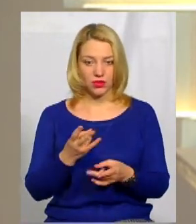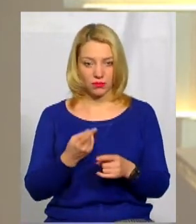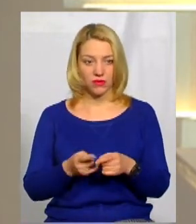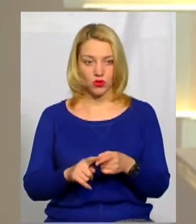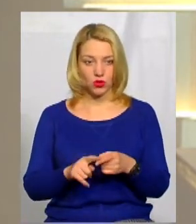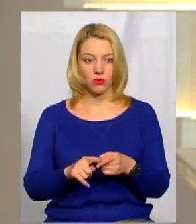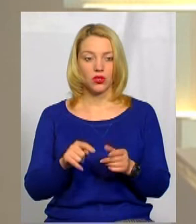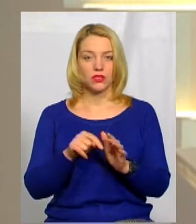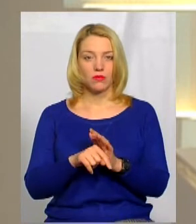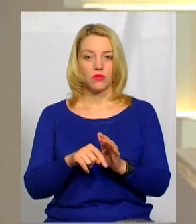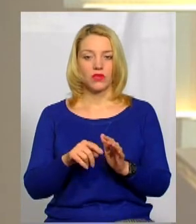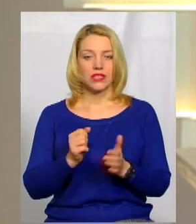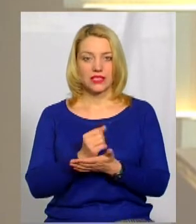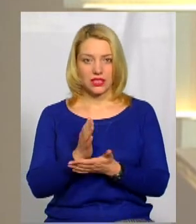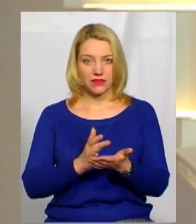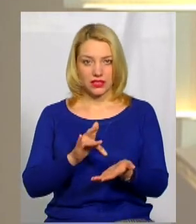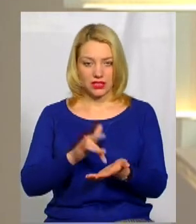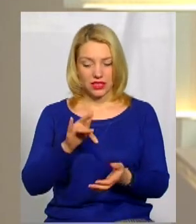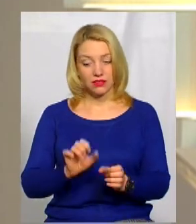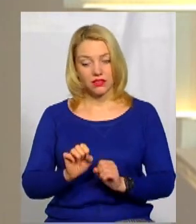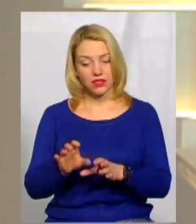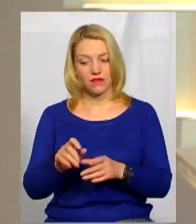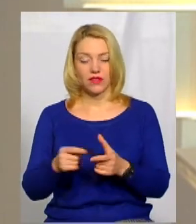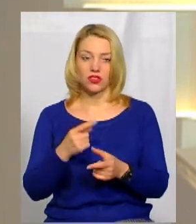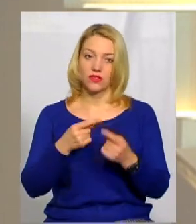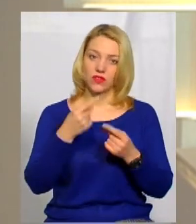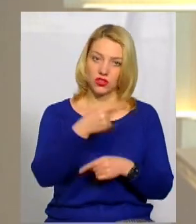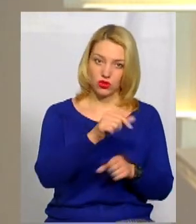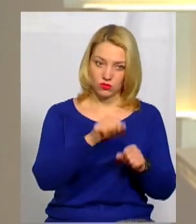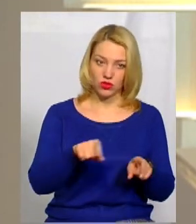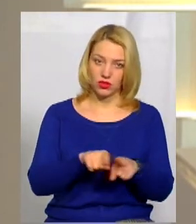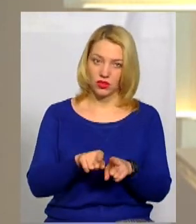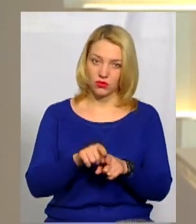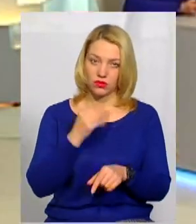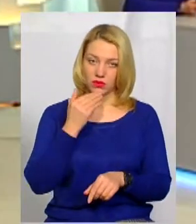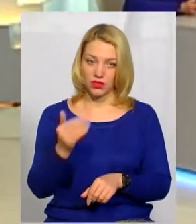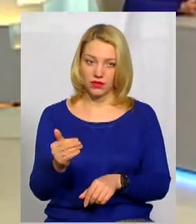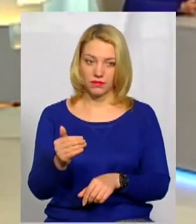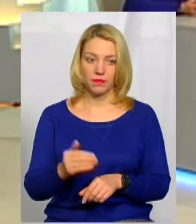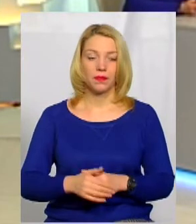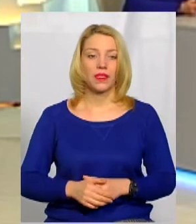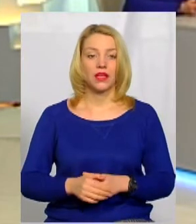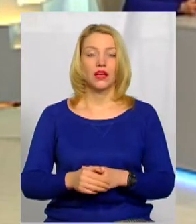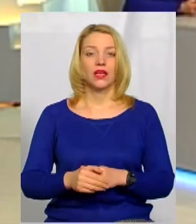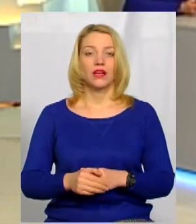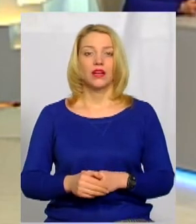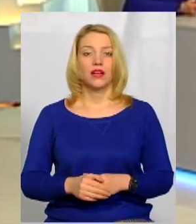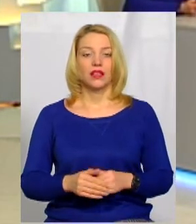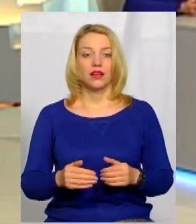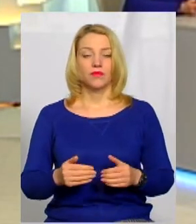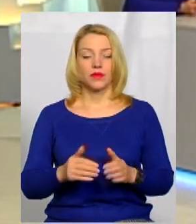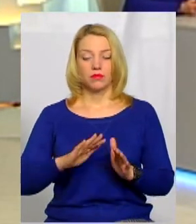сервісному центрі здавати, чи десь в іншому можна також? Перш за все, він